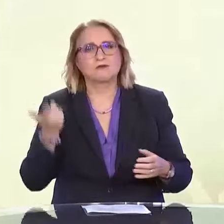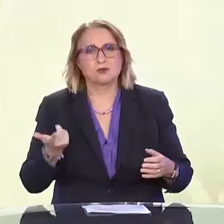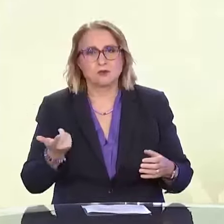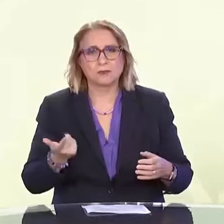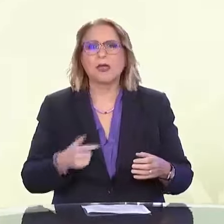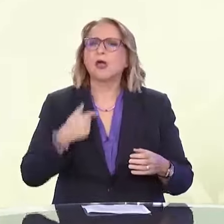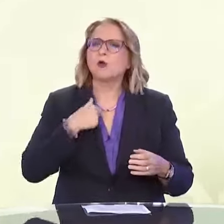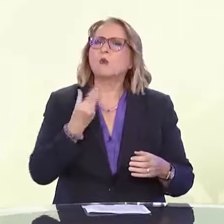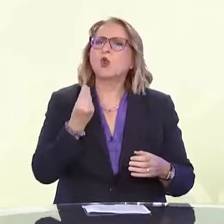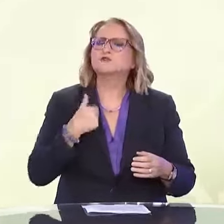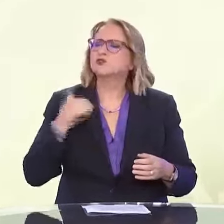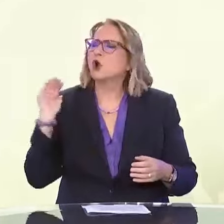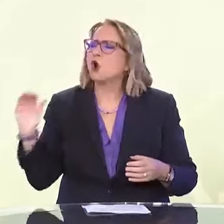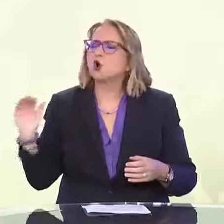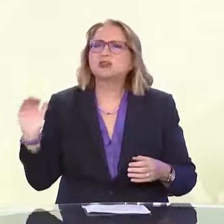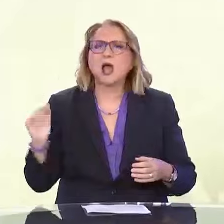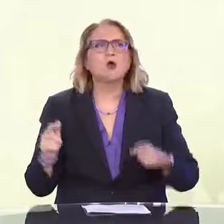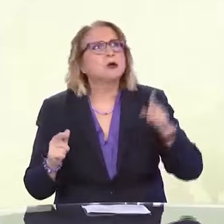305. Ευχαριστώ πολύ.